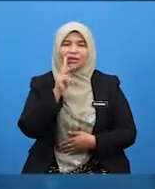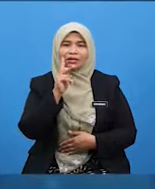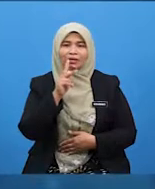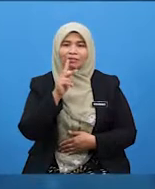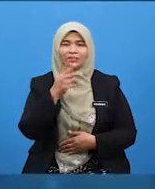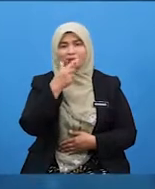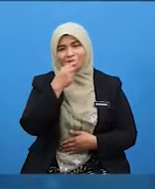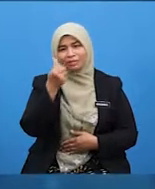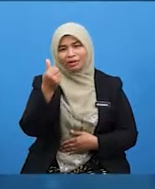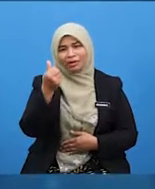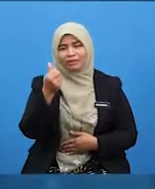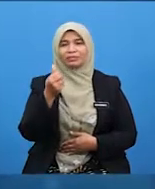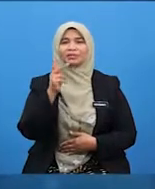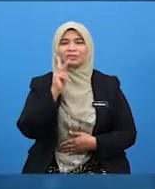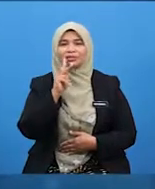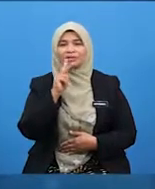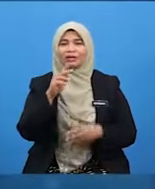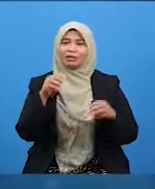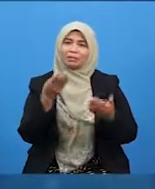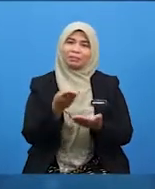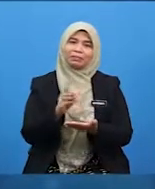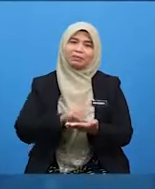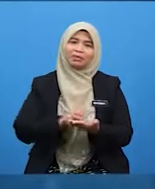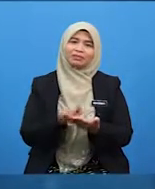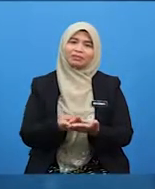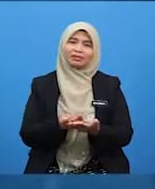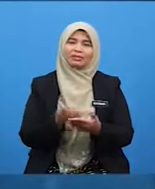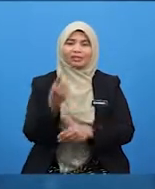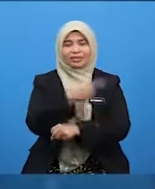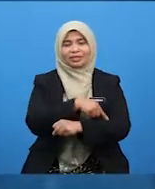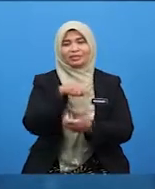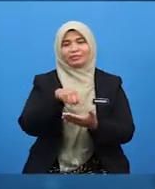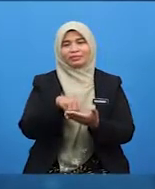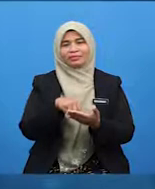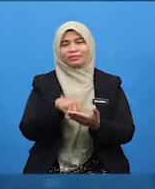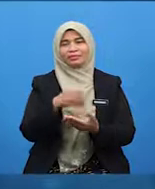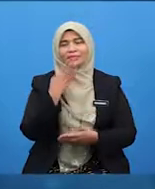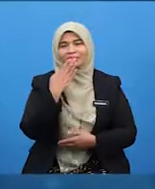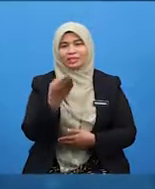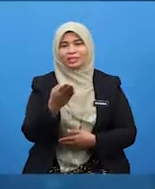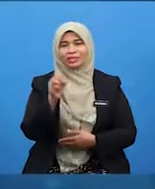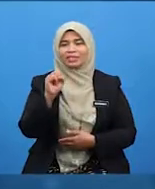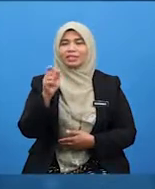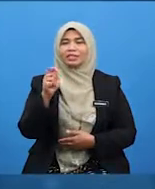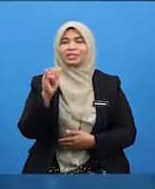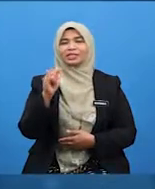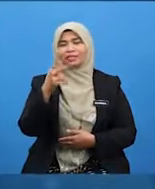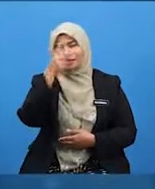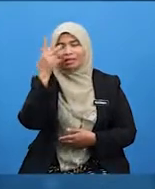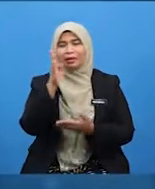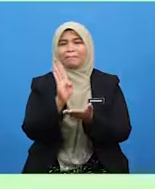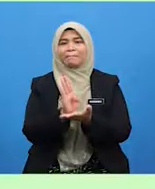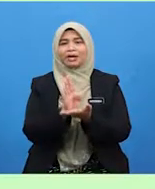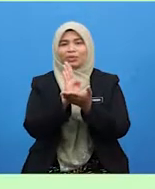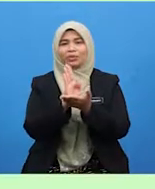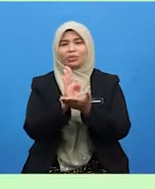Sedap Kakak masak hari ini. Terima kasih, Siti kerana membantu Mak hari ini.